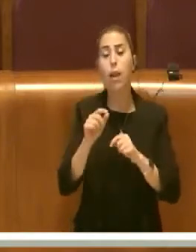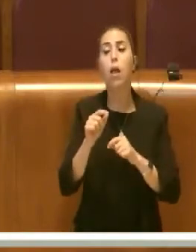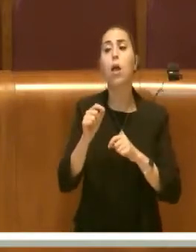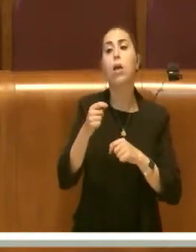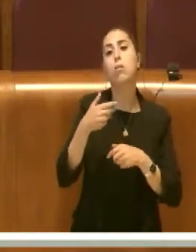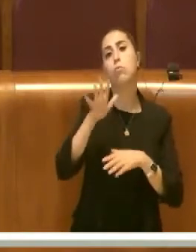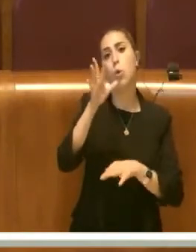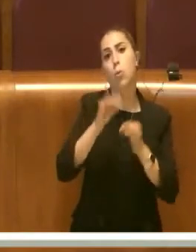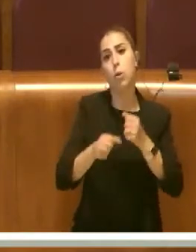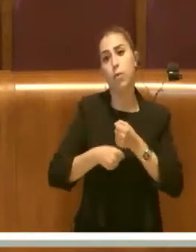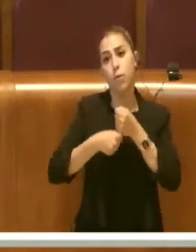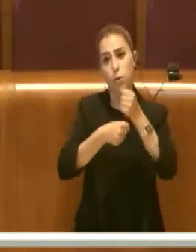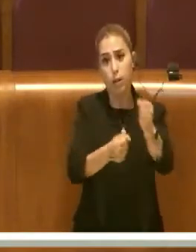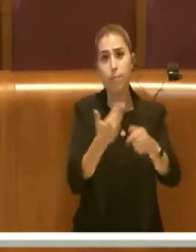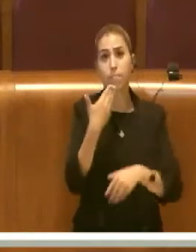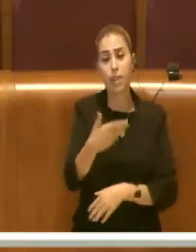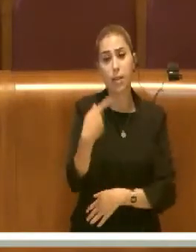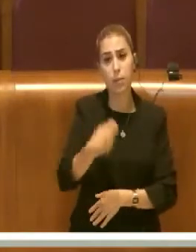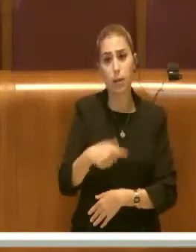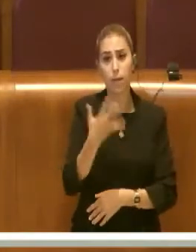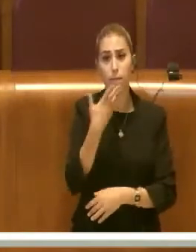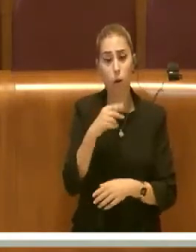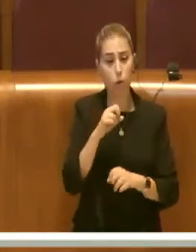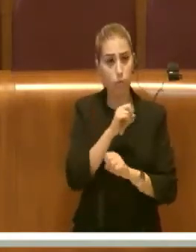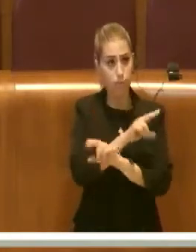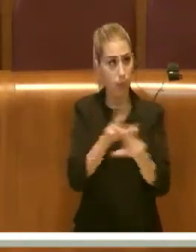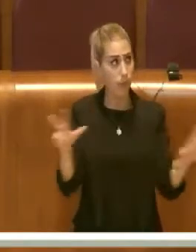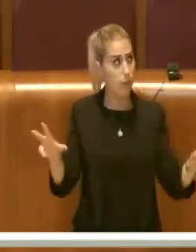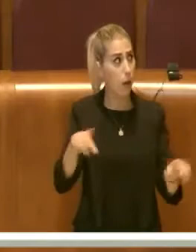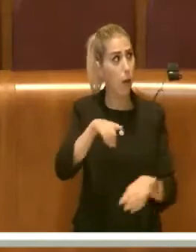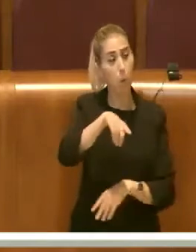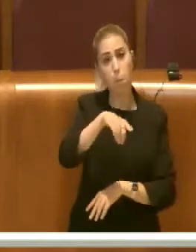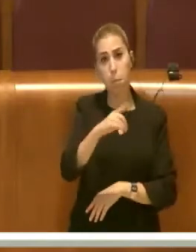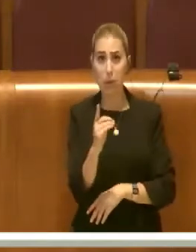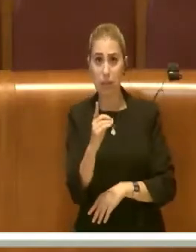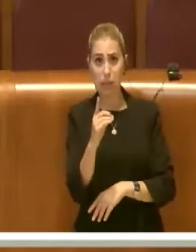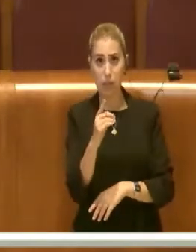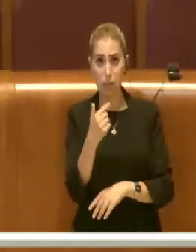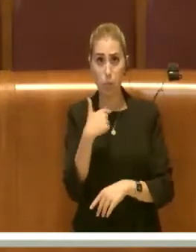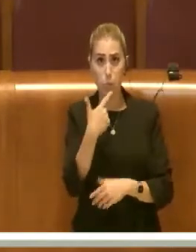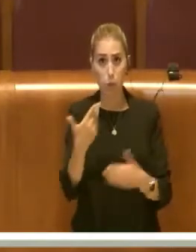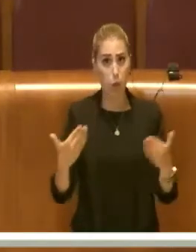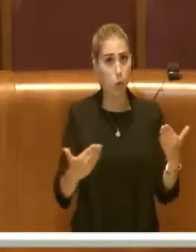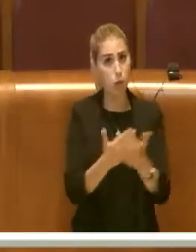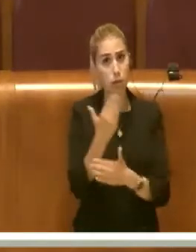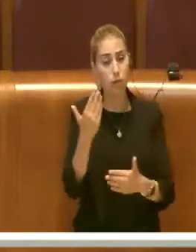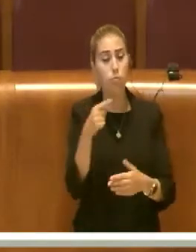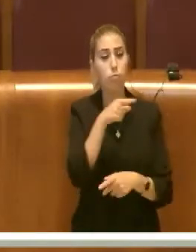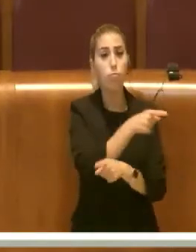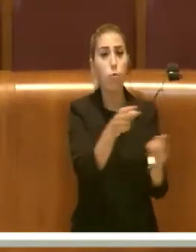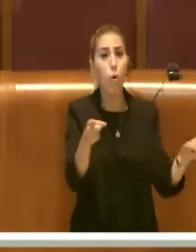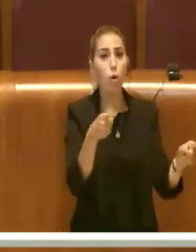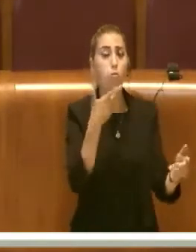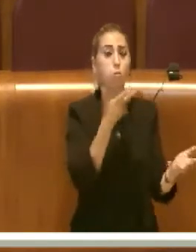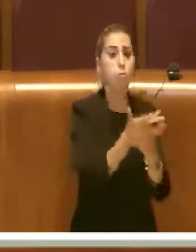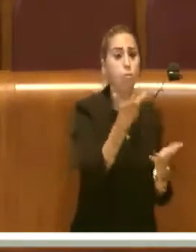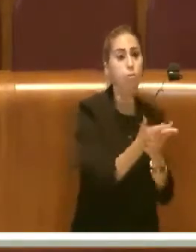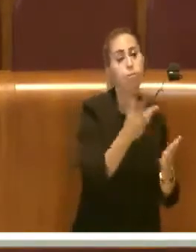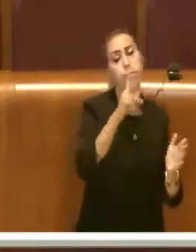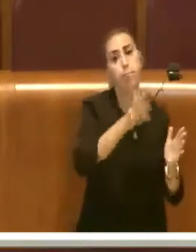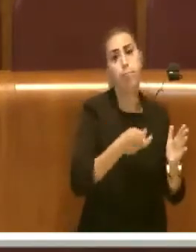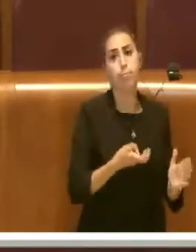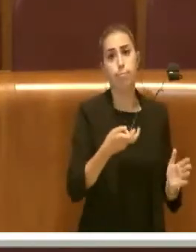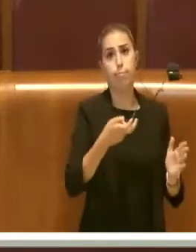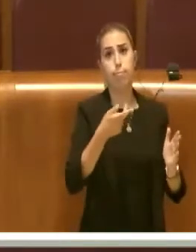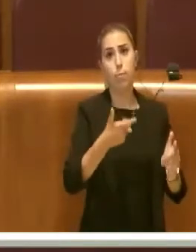Grazie Presidente, io vorrei iniziare dando una brutta notizia al PD, detto francamente ha parlato più volte di aumento della Tari, anche